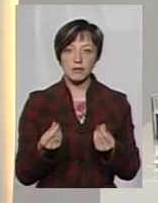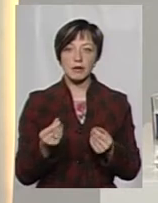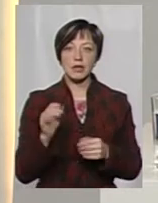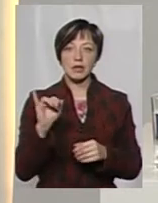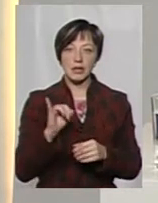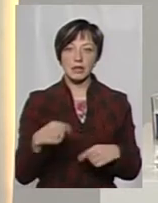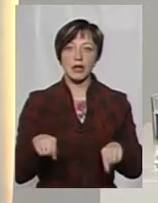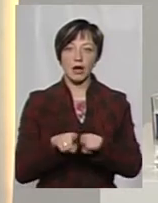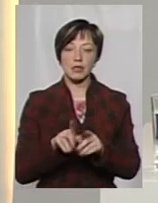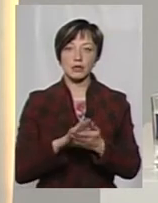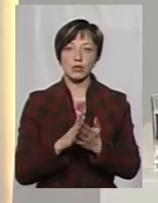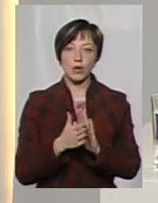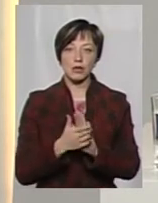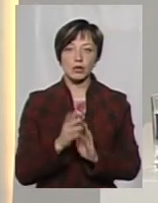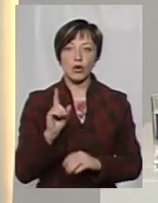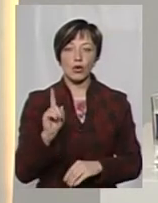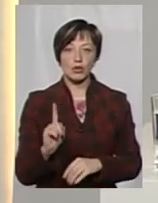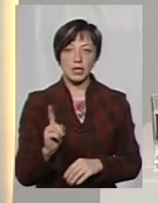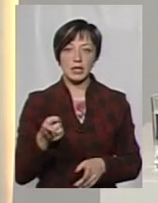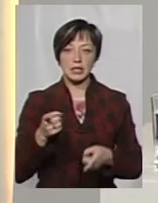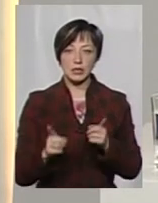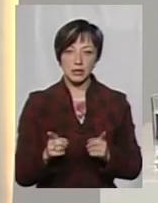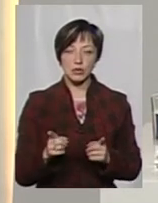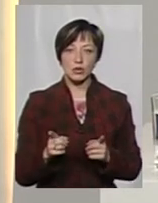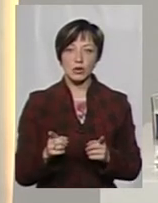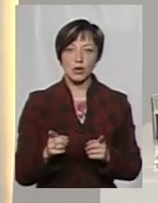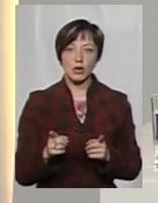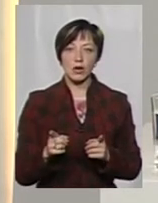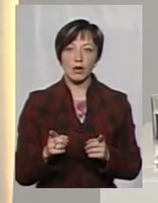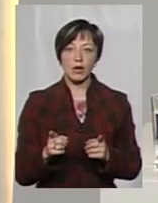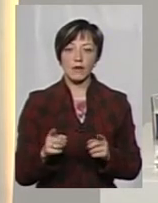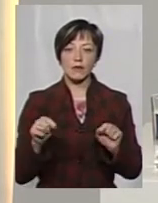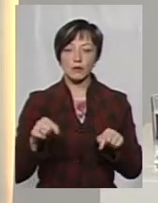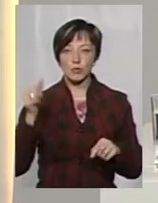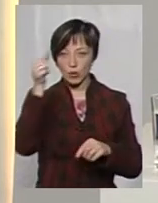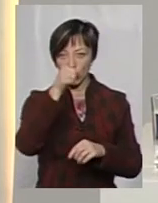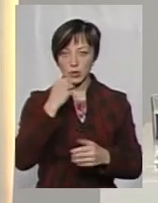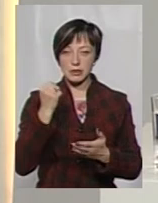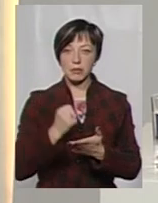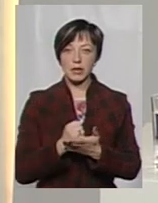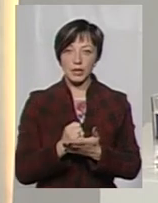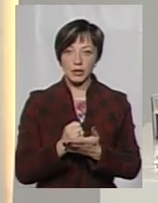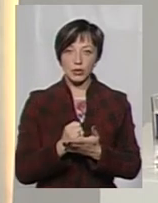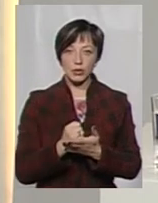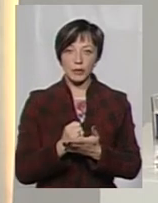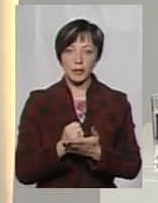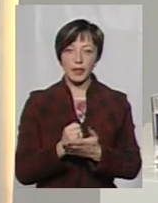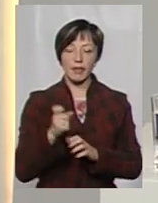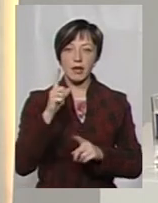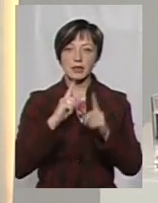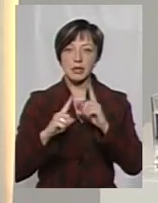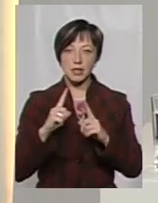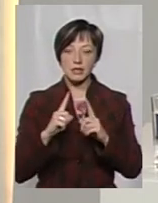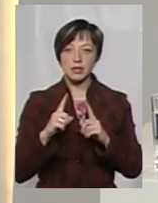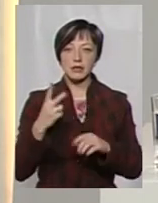і от така ситуація. Хоча, дійсно, на цьому році прийнято на сесії